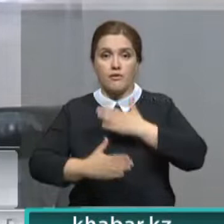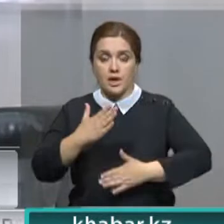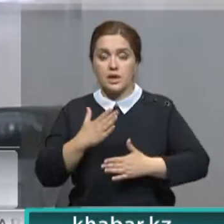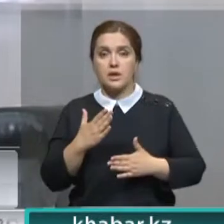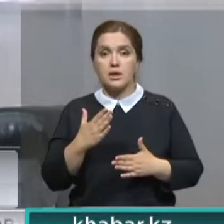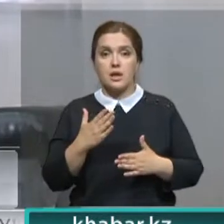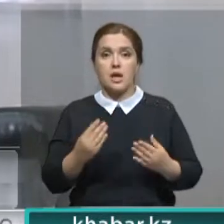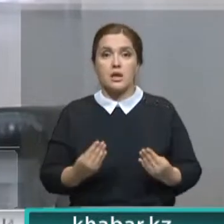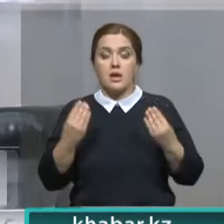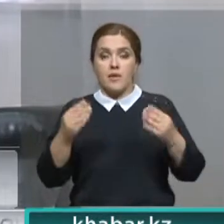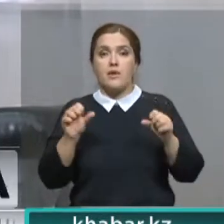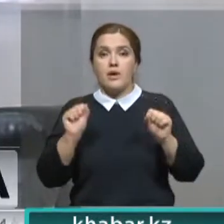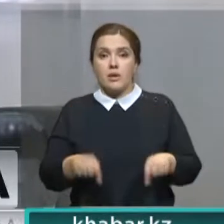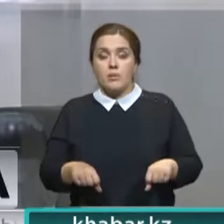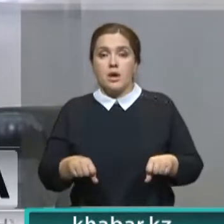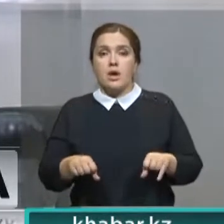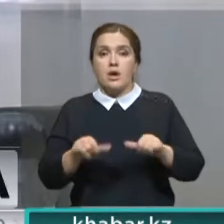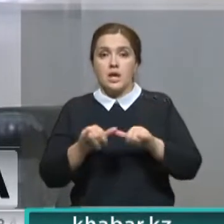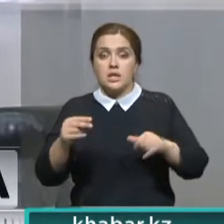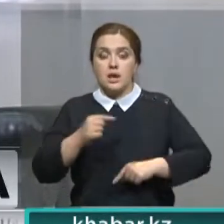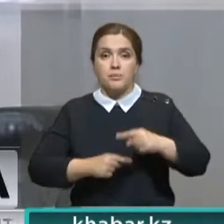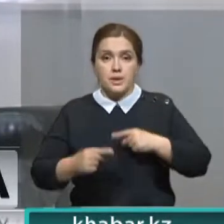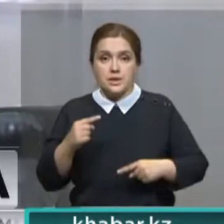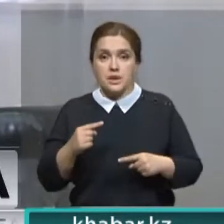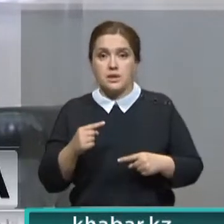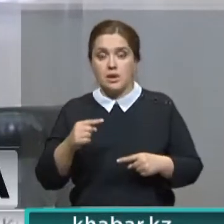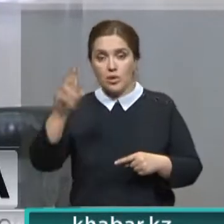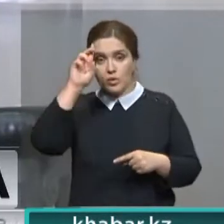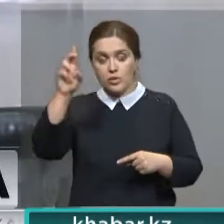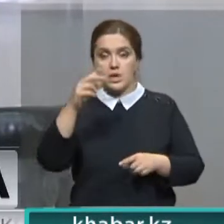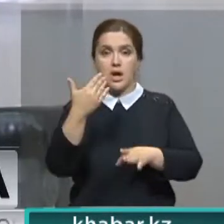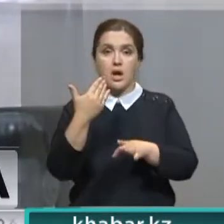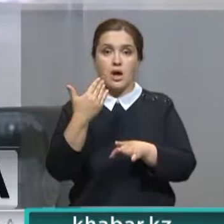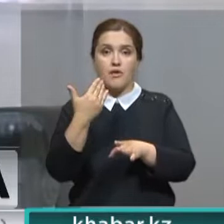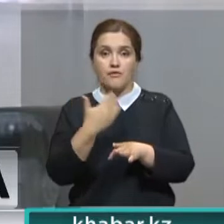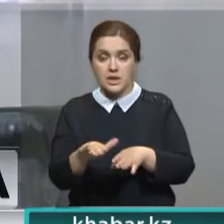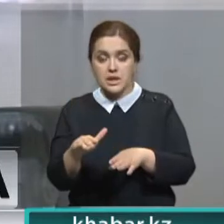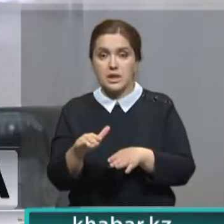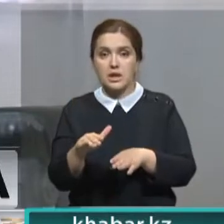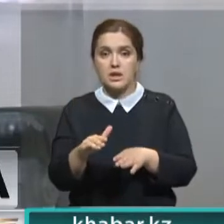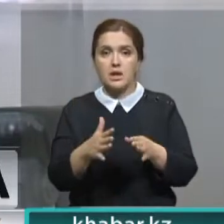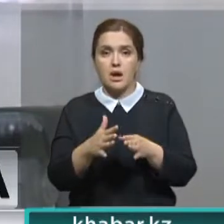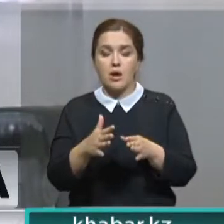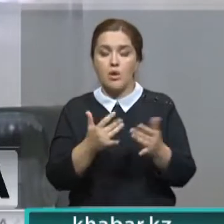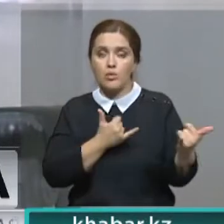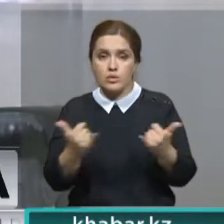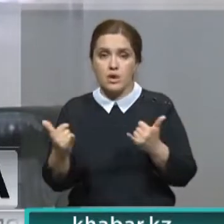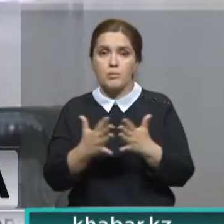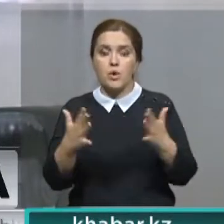возможность развития их бизнеса. Государство уделяет этому большое внимание